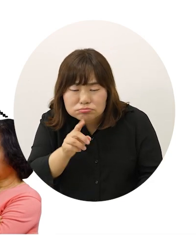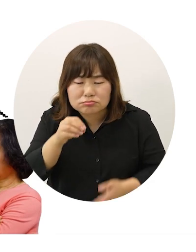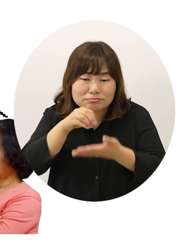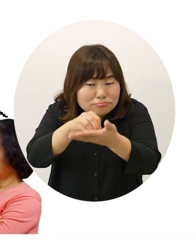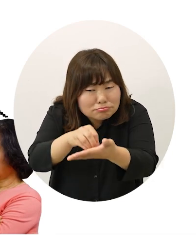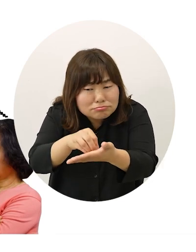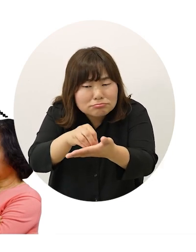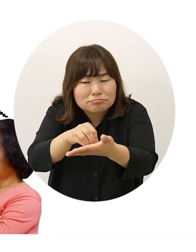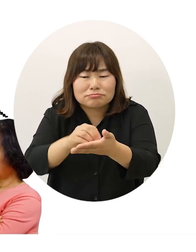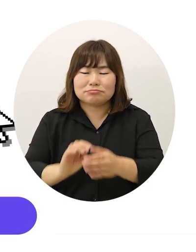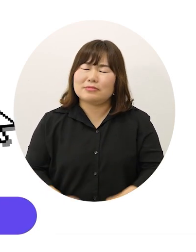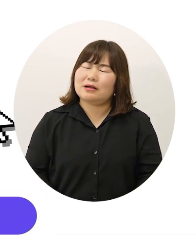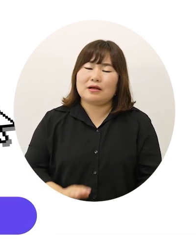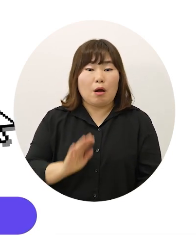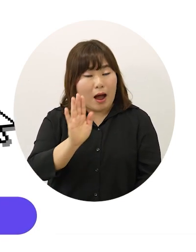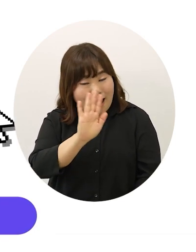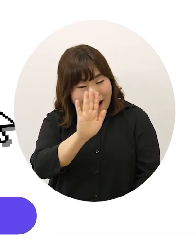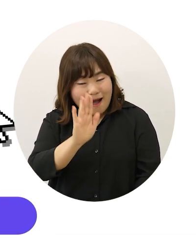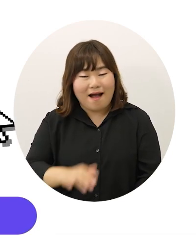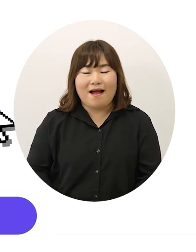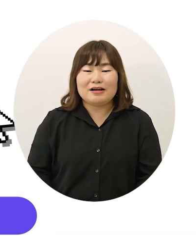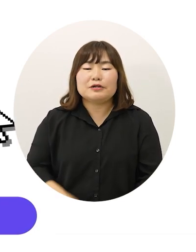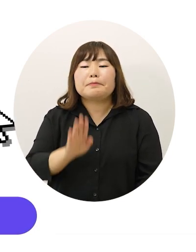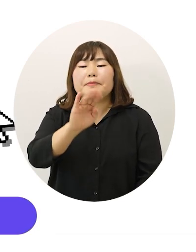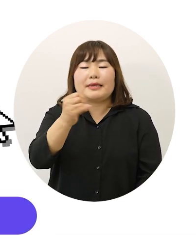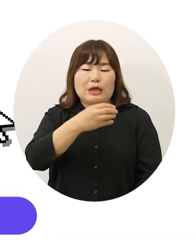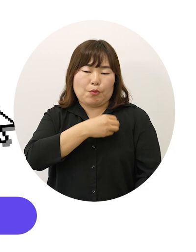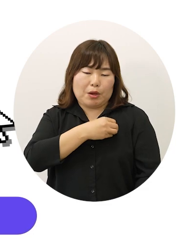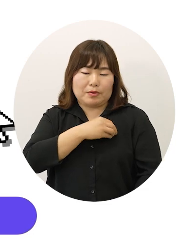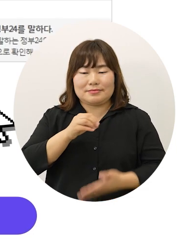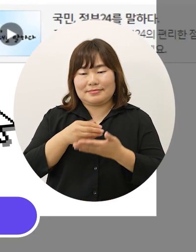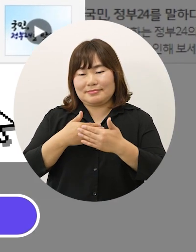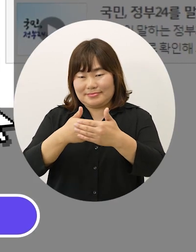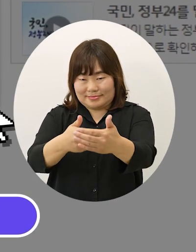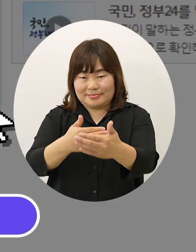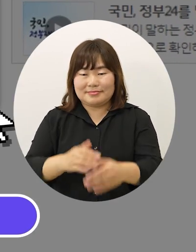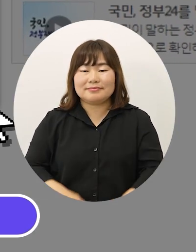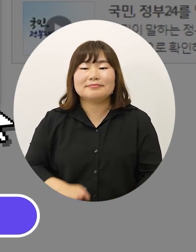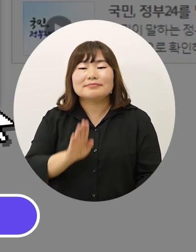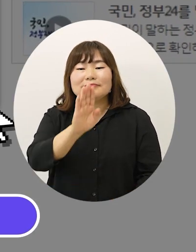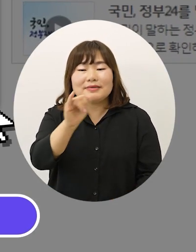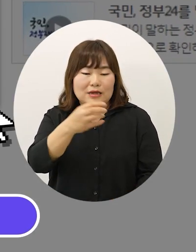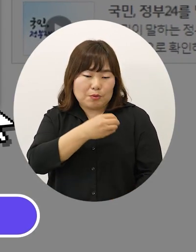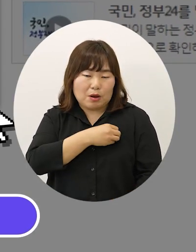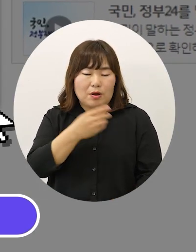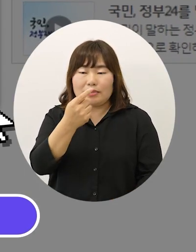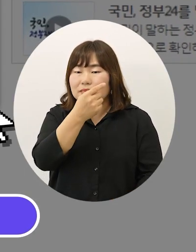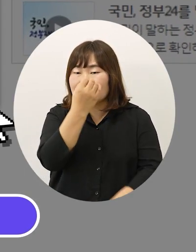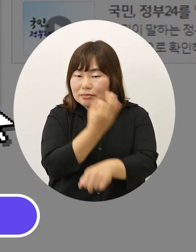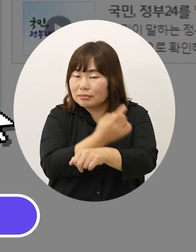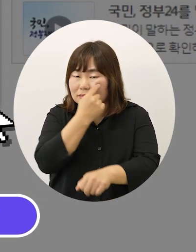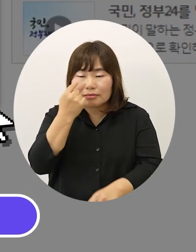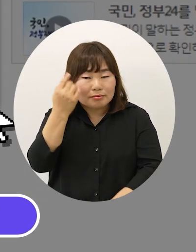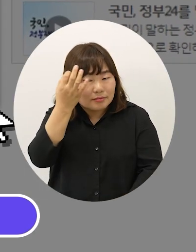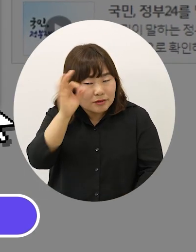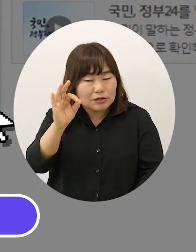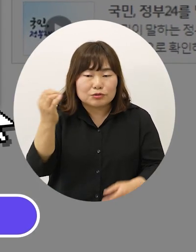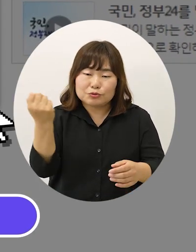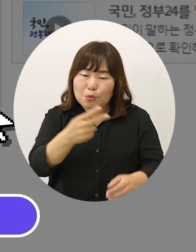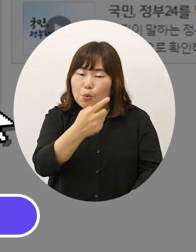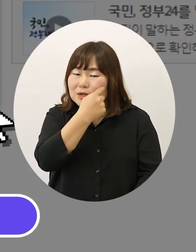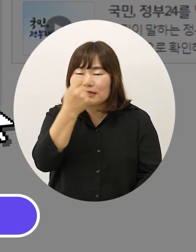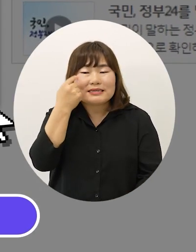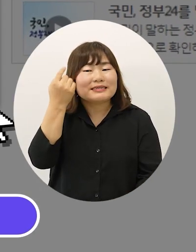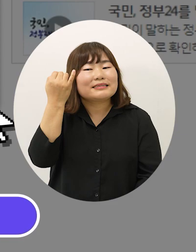가입해야 해? 아니 우리는 비회원으로 진행할 거야 비회원이면 간편인증 또는 인증서가 필요하다고